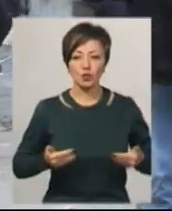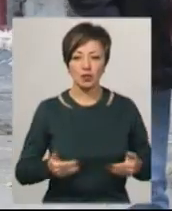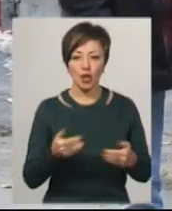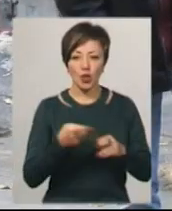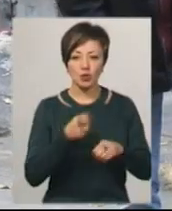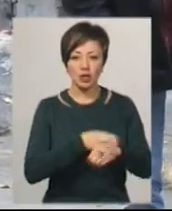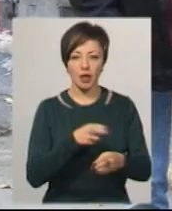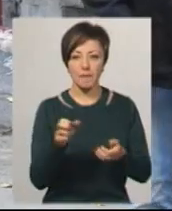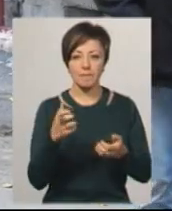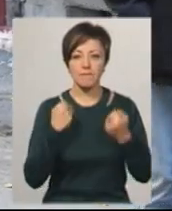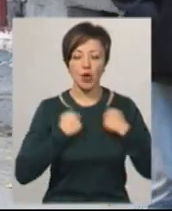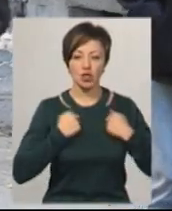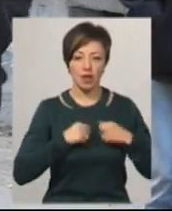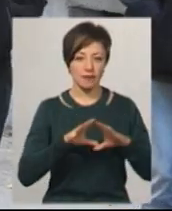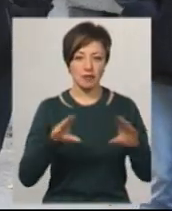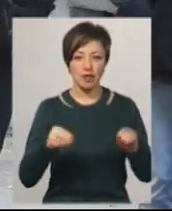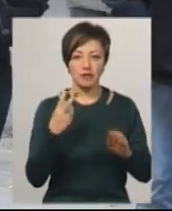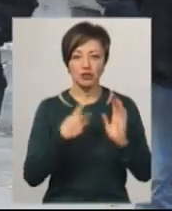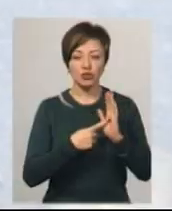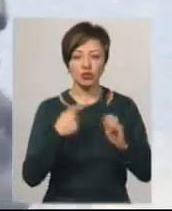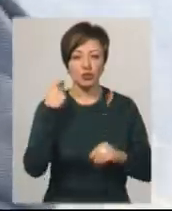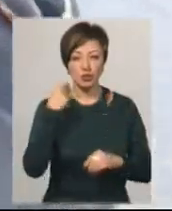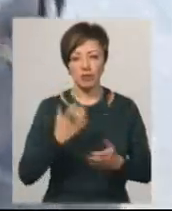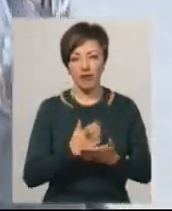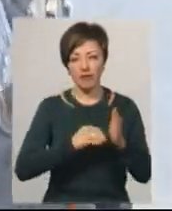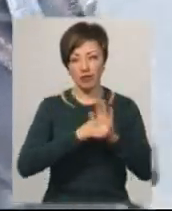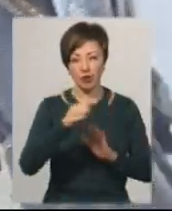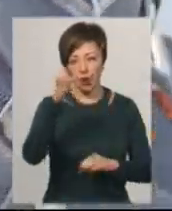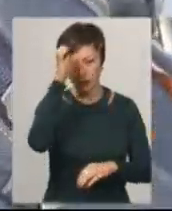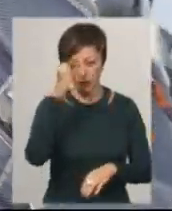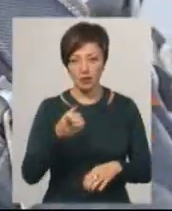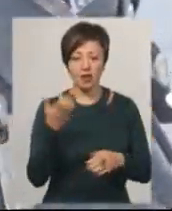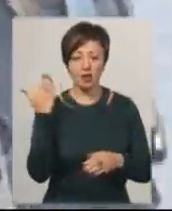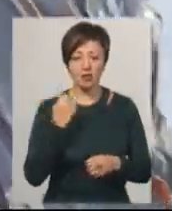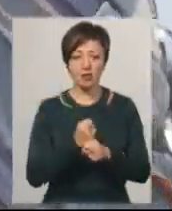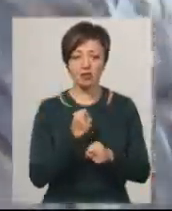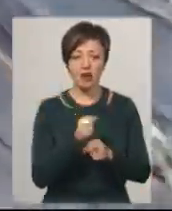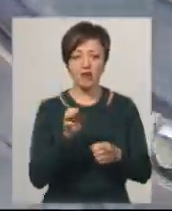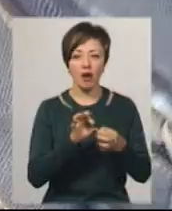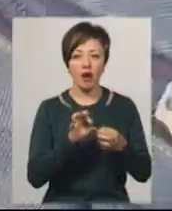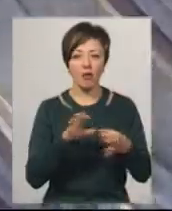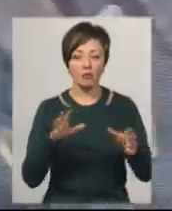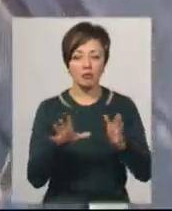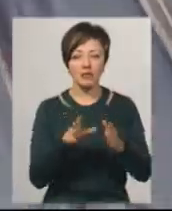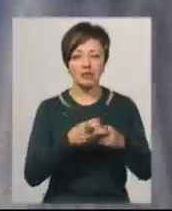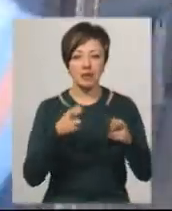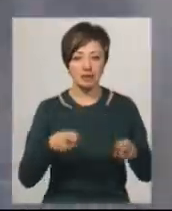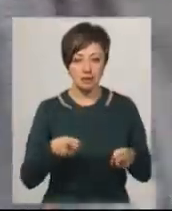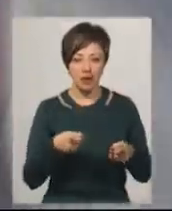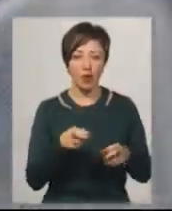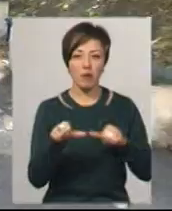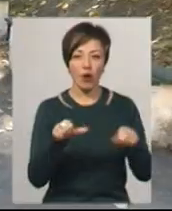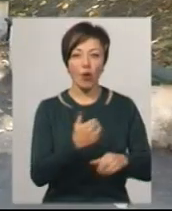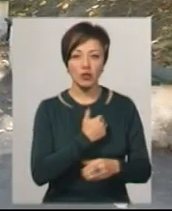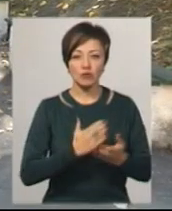22-річний мешканець Натішана Максим Шуст має вищу освіту. До призову працював на ХС-оператором, каже хлопець. Хотів служити в армії, додає